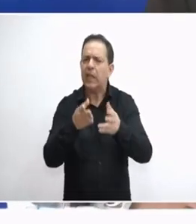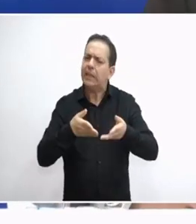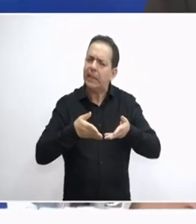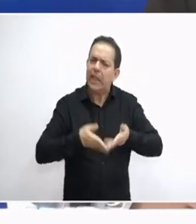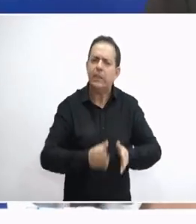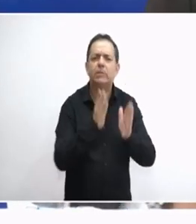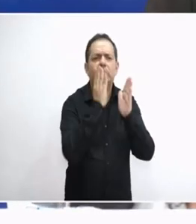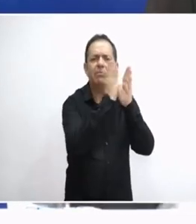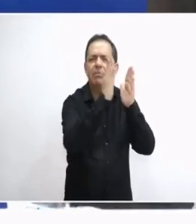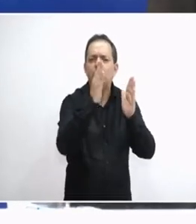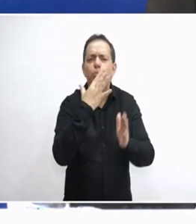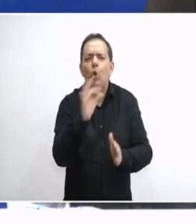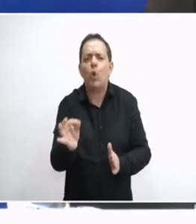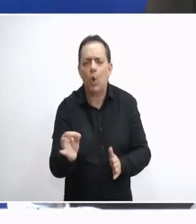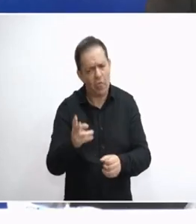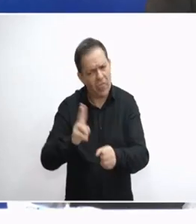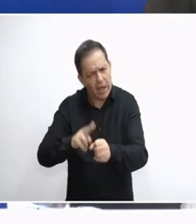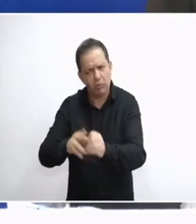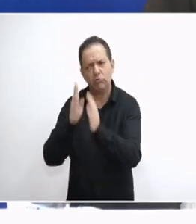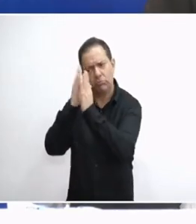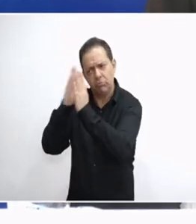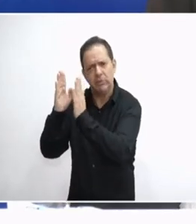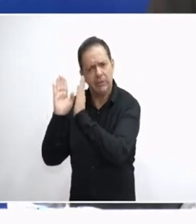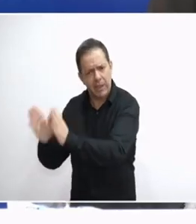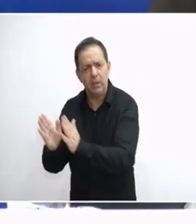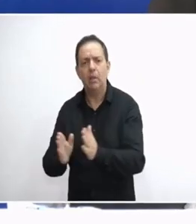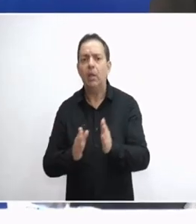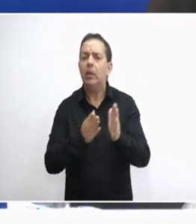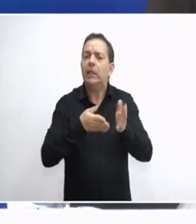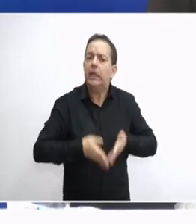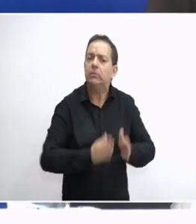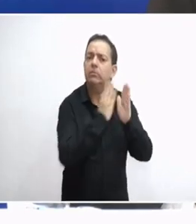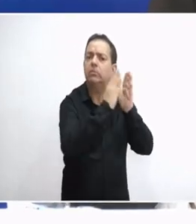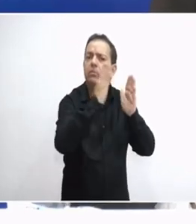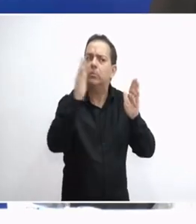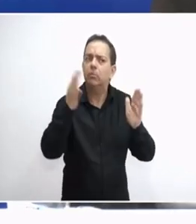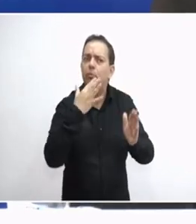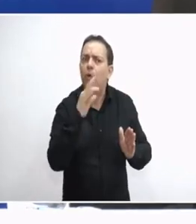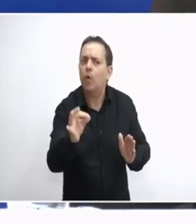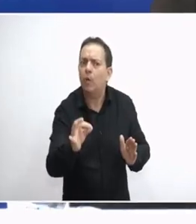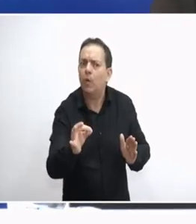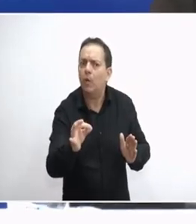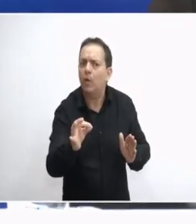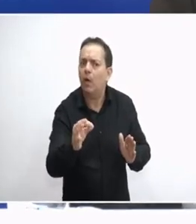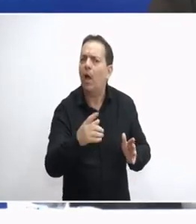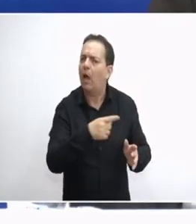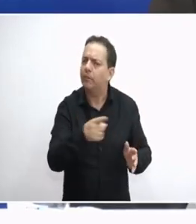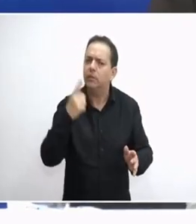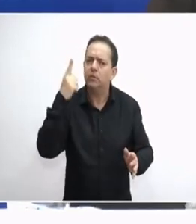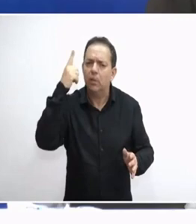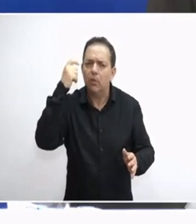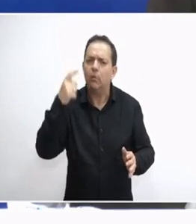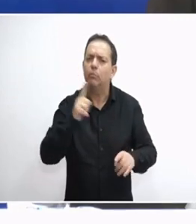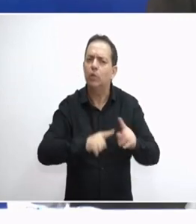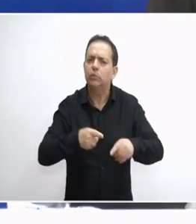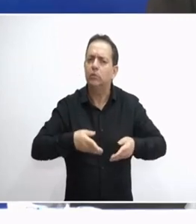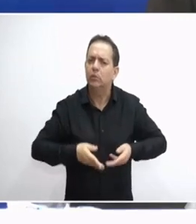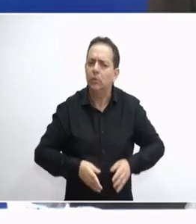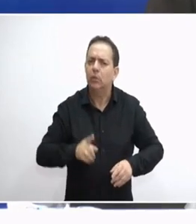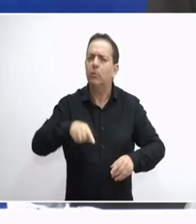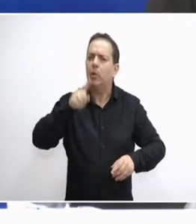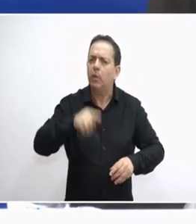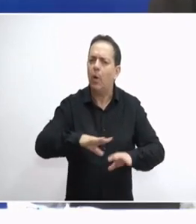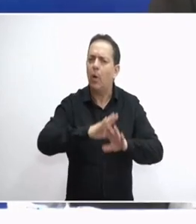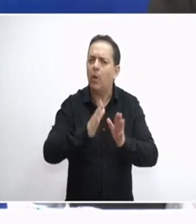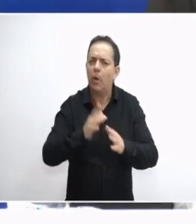θανάτους ουσιαστικά είστε οι νεκροί του παγκόσμιου συστήματος άρα σε μια άλλη πλατφόρμα άμα το θέλετε συζητιέται κάτι